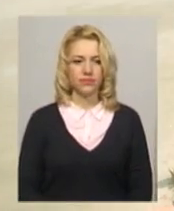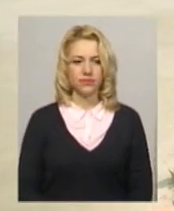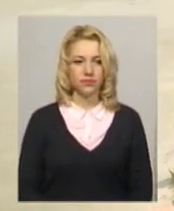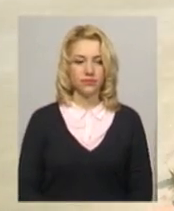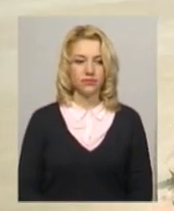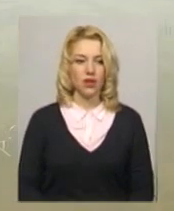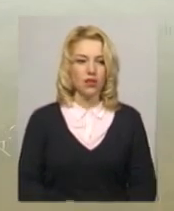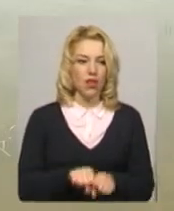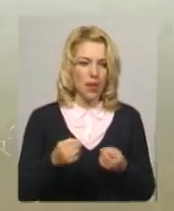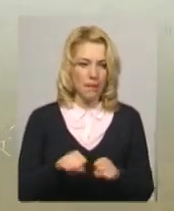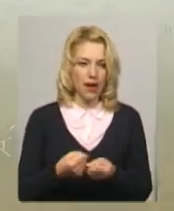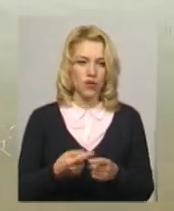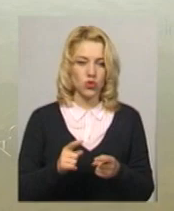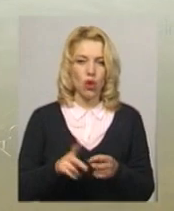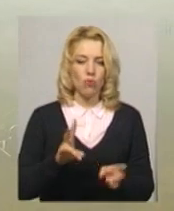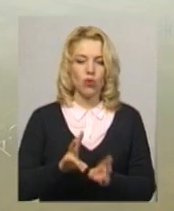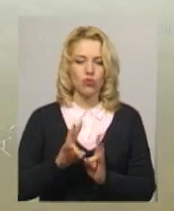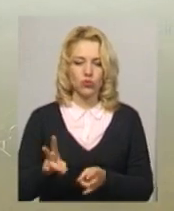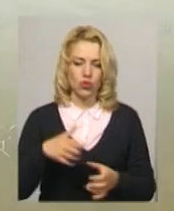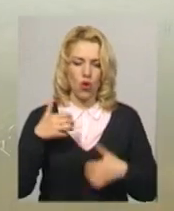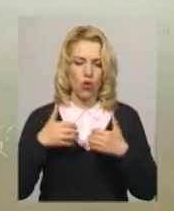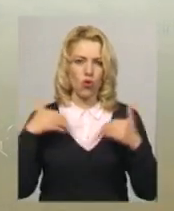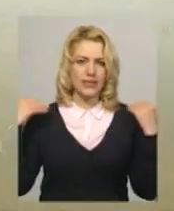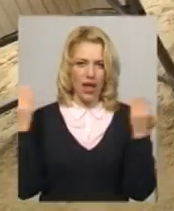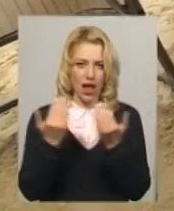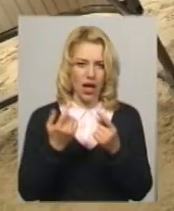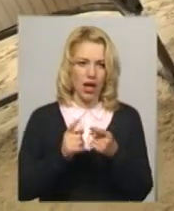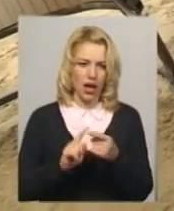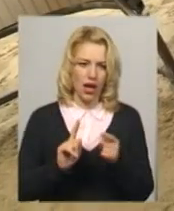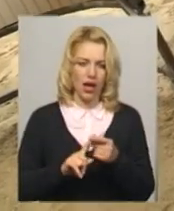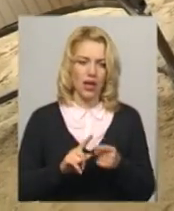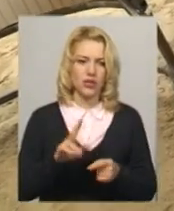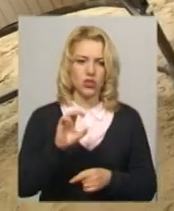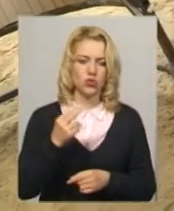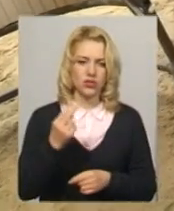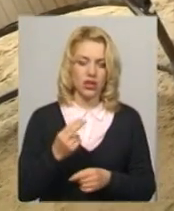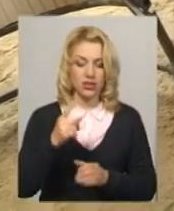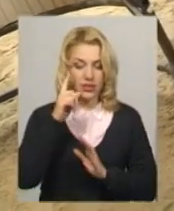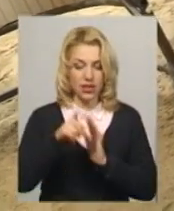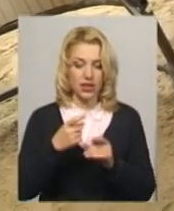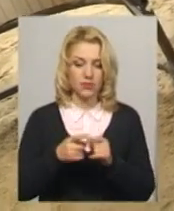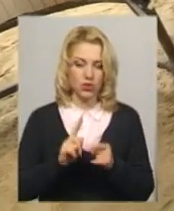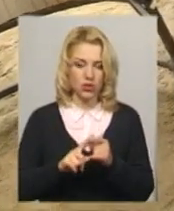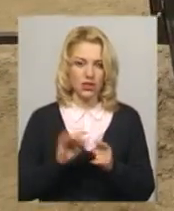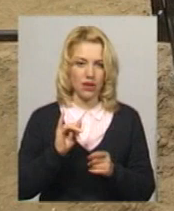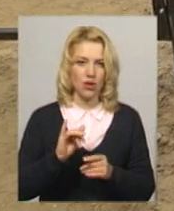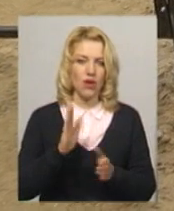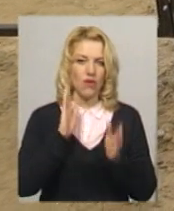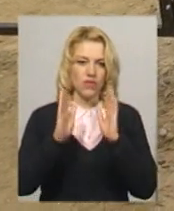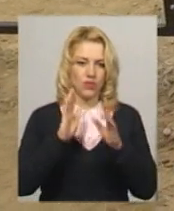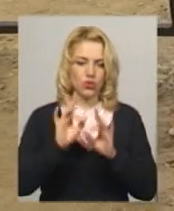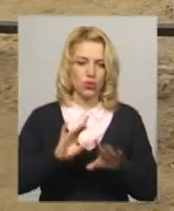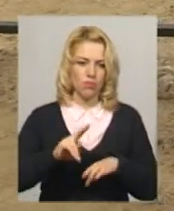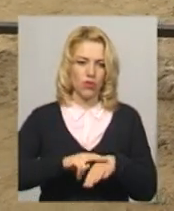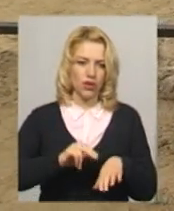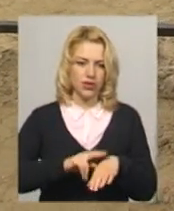Ламають. Про поскорження радіалі на міському пляжі працівників поліції дівнаць і соціальних мереж, розповідає старший інспектор моніторів Хмельницького відділу